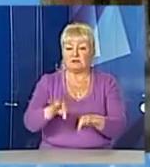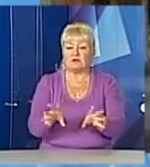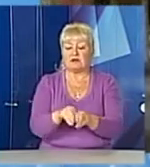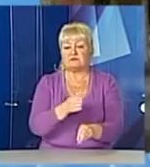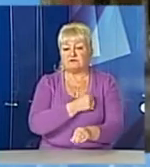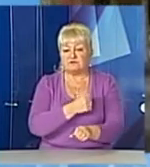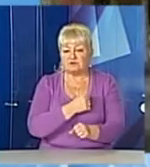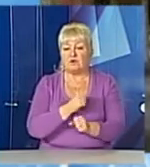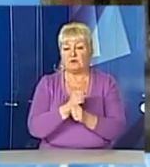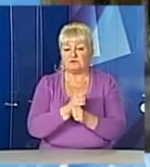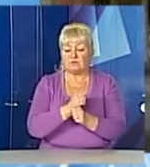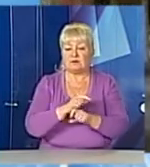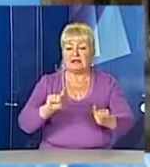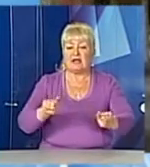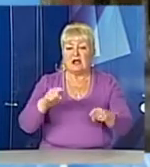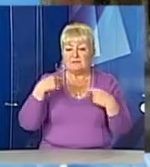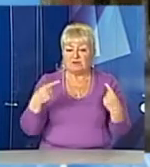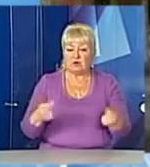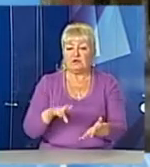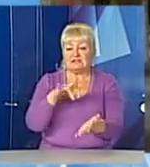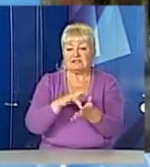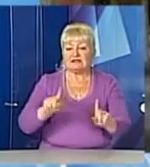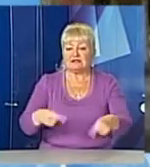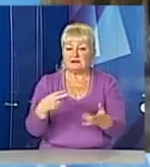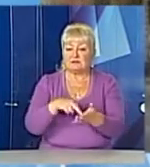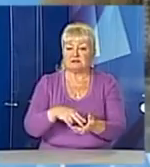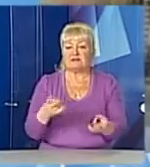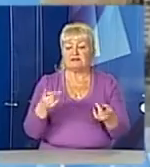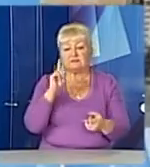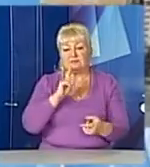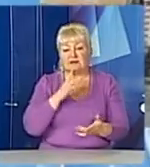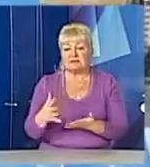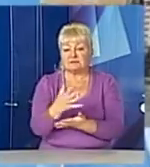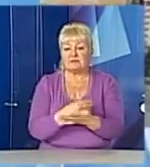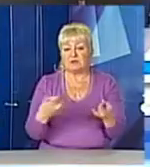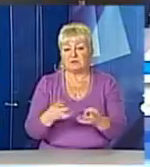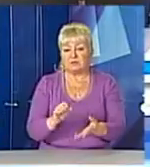ще й психологічний центр реабілітації. Наразі збирають потрібні документи.